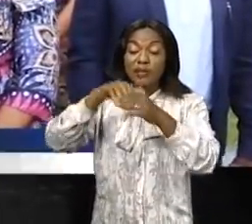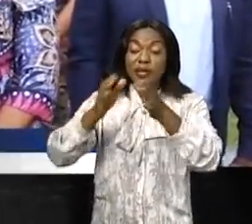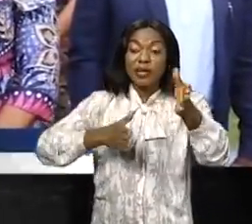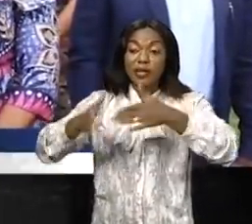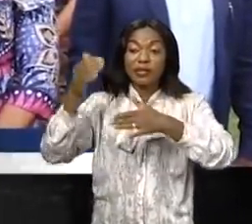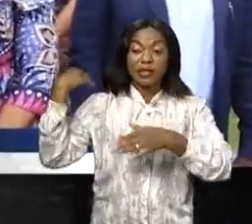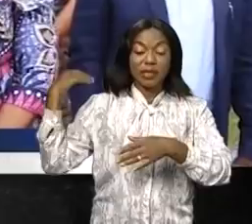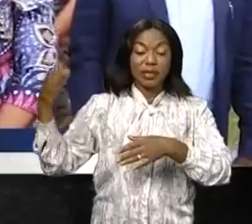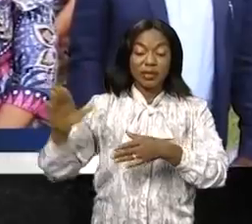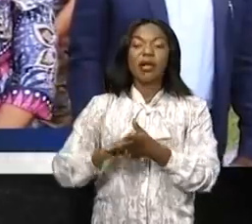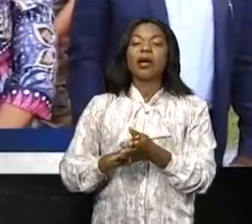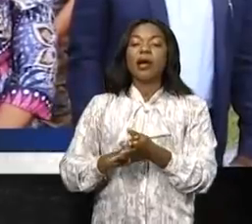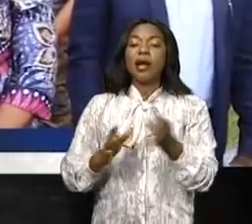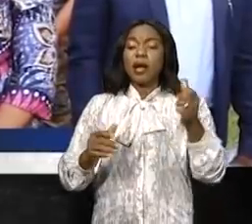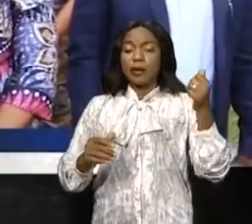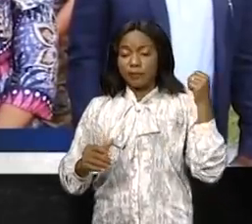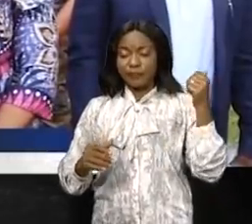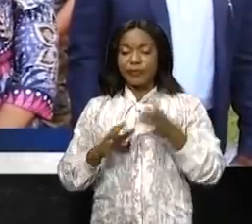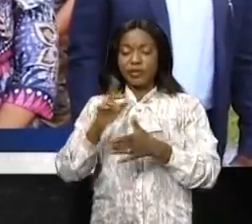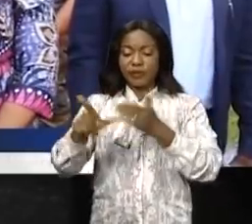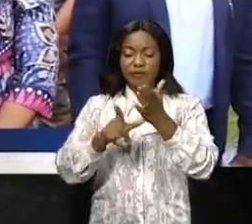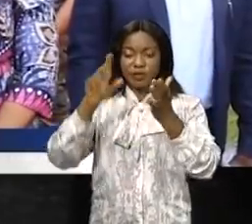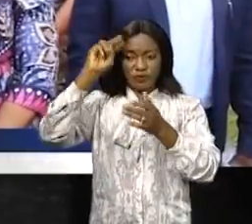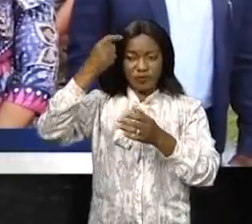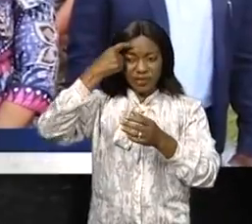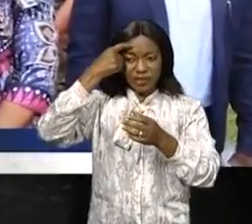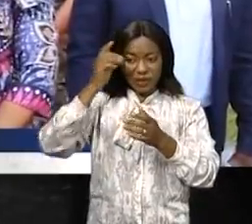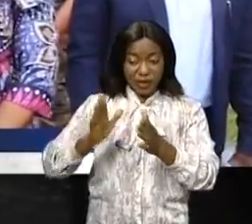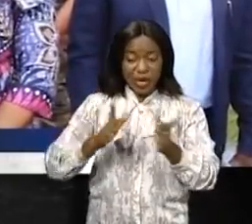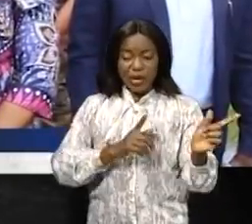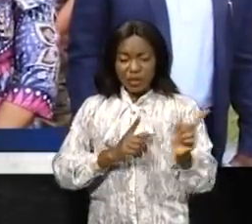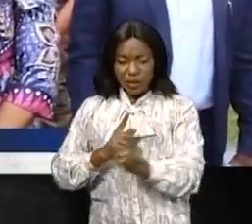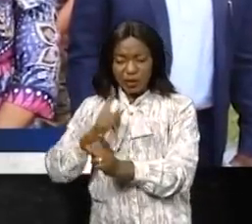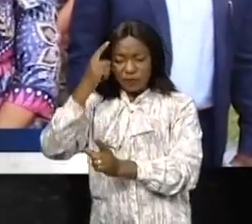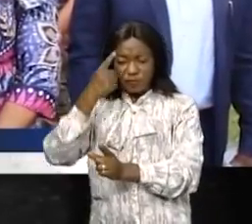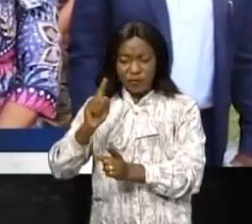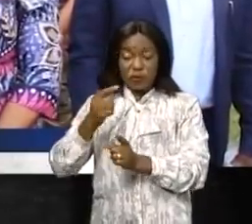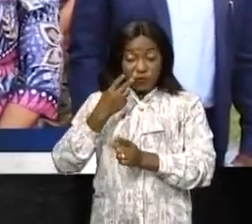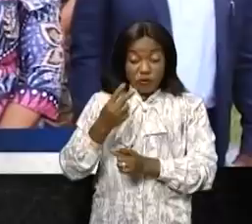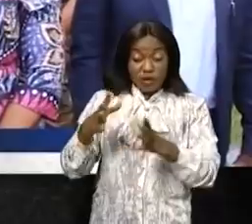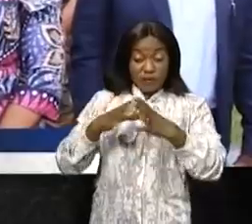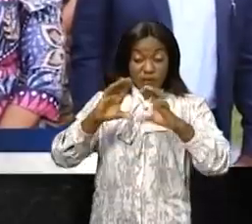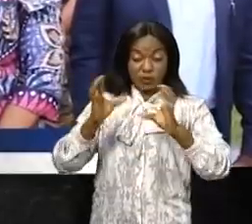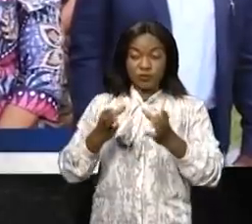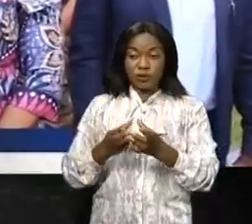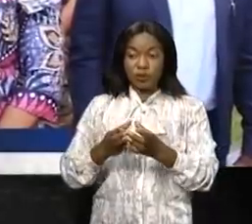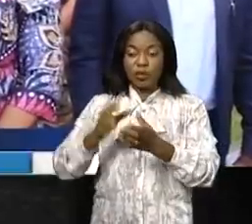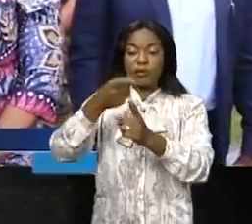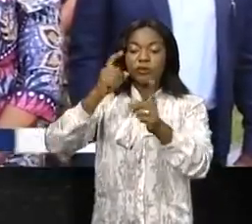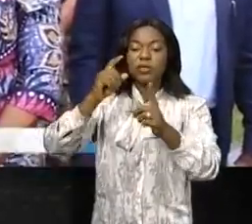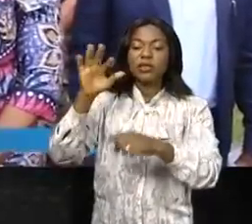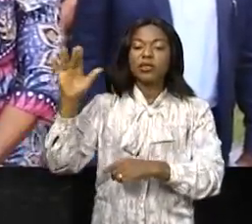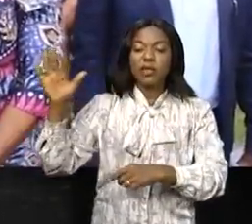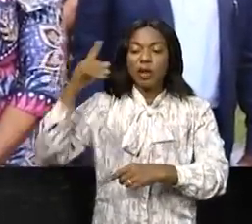vives voix et voir ce qui se passe sur le terrain avec la commission qui est venue de Kinshasa pour la sécurisation de